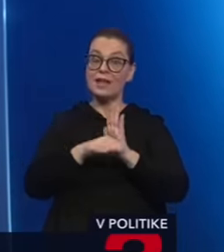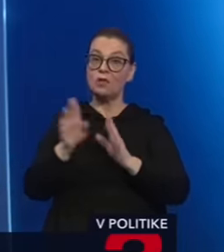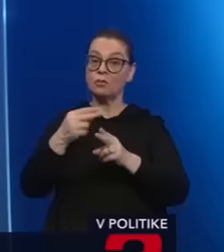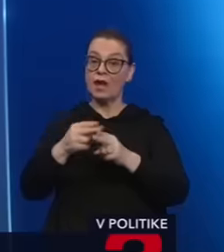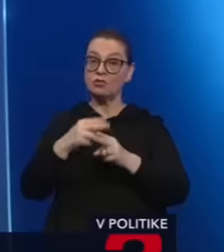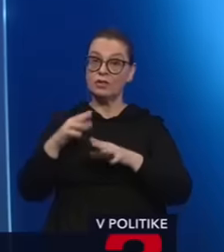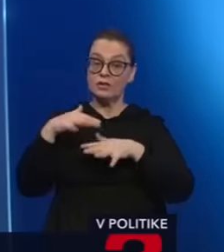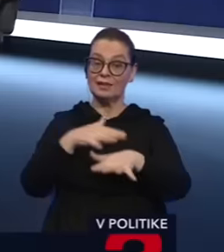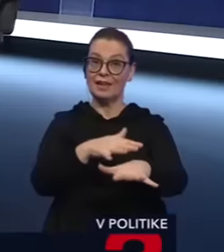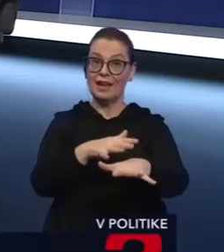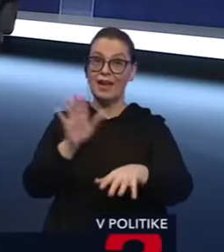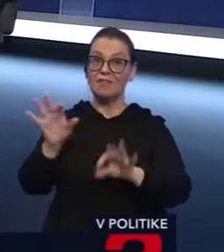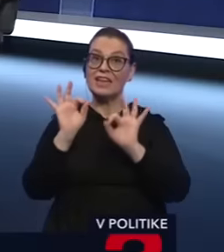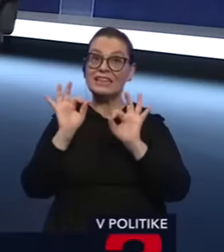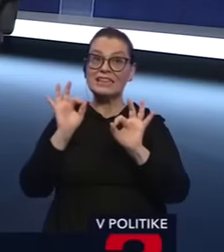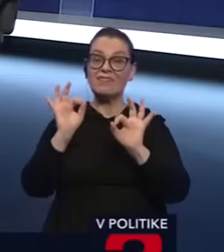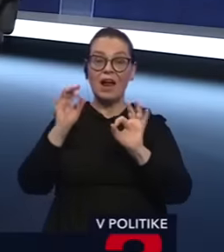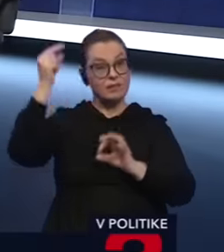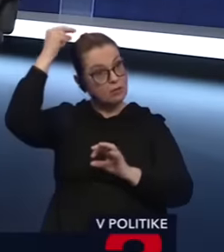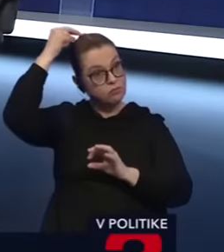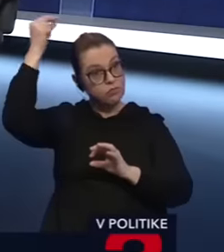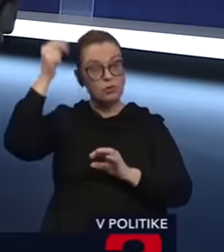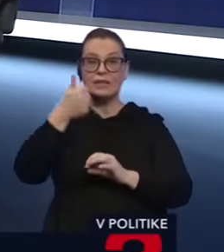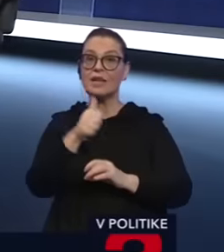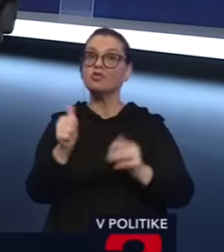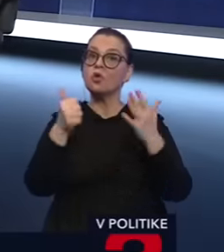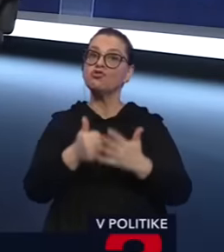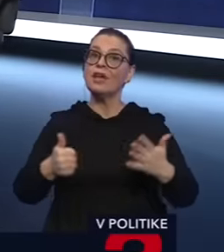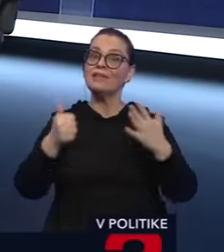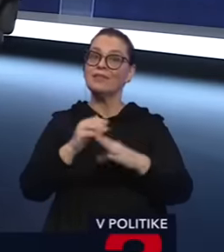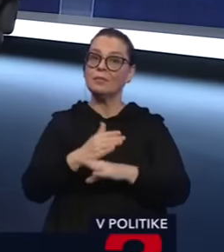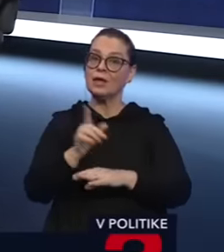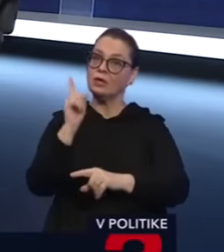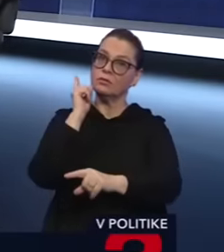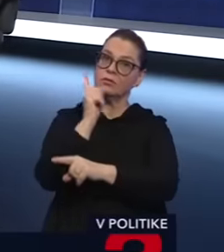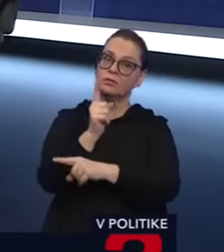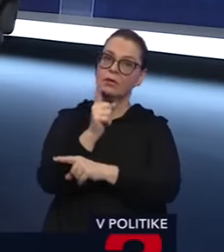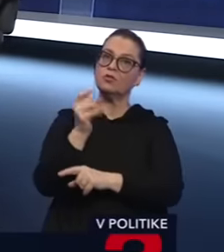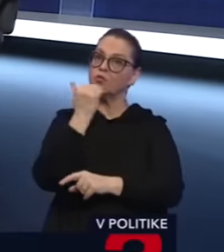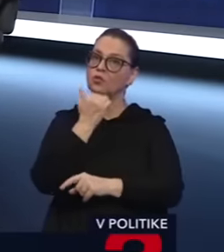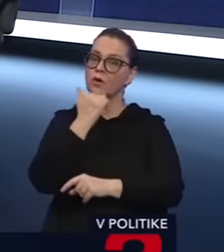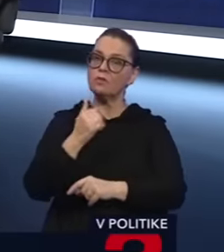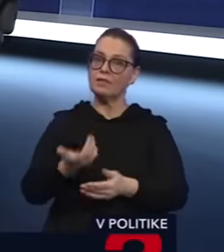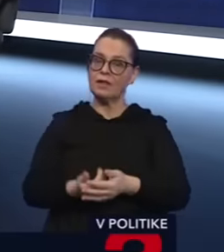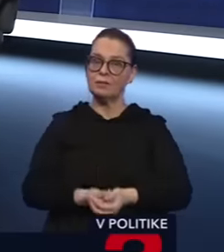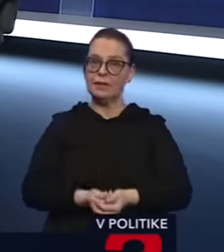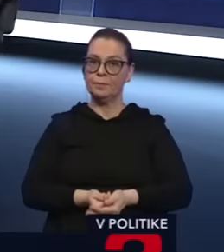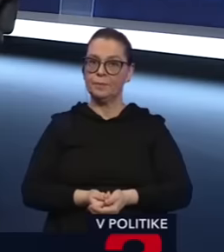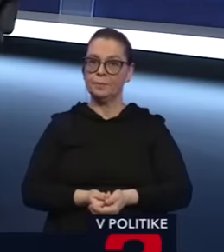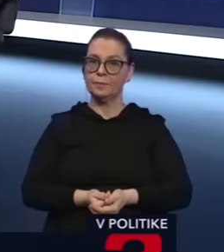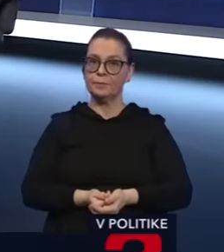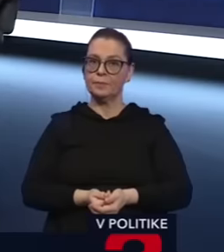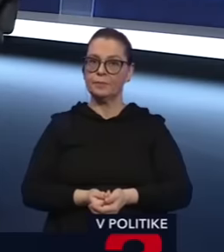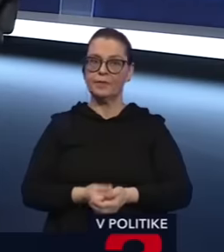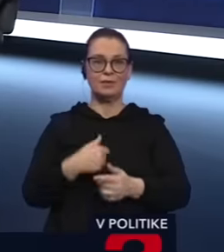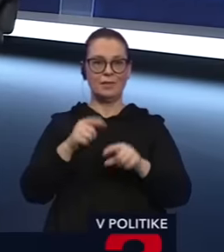kvalitný budaj za 160 miliónov vyšiel da tender súkromným firmám. Takže